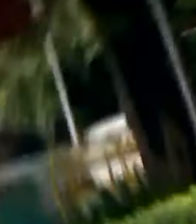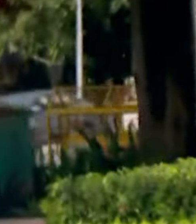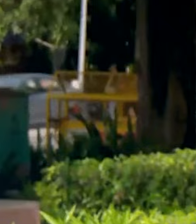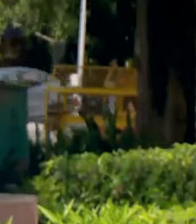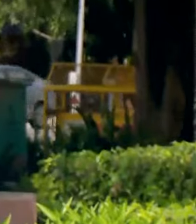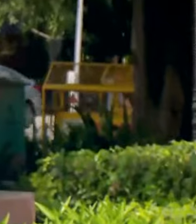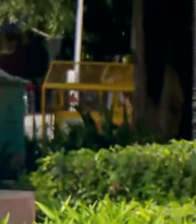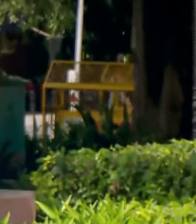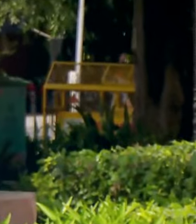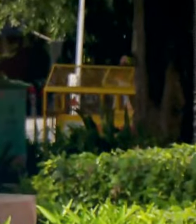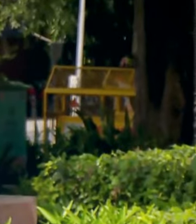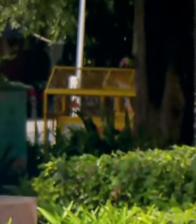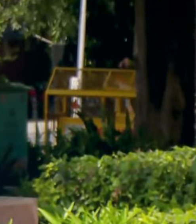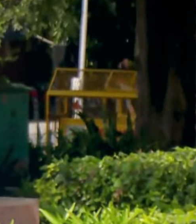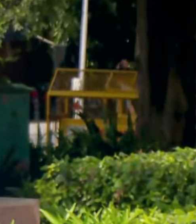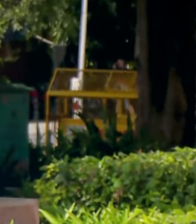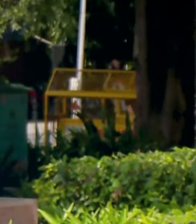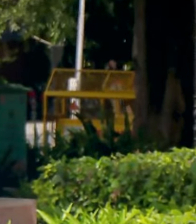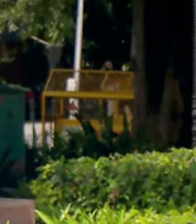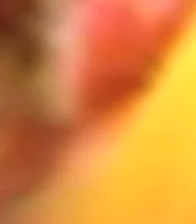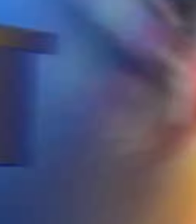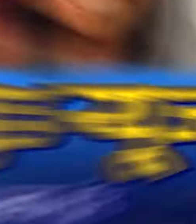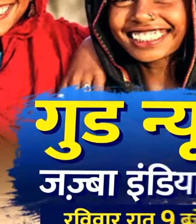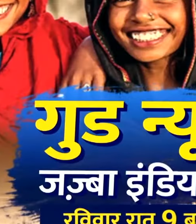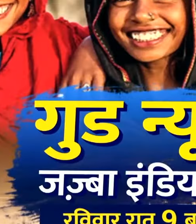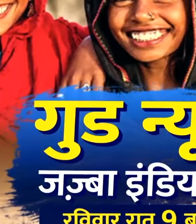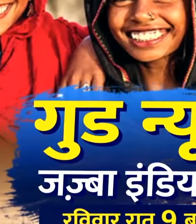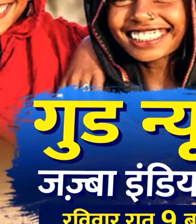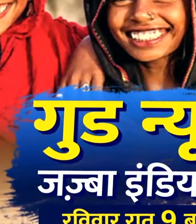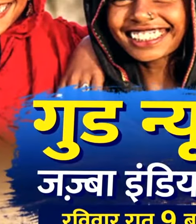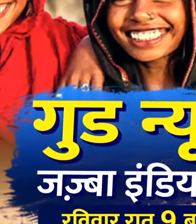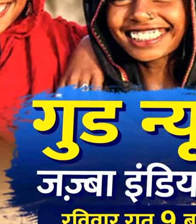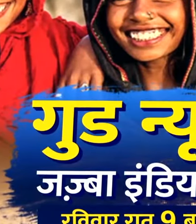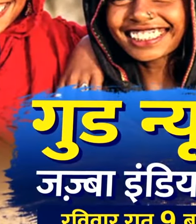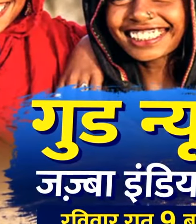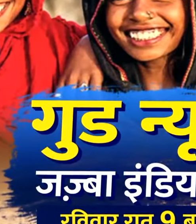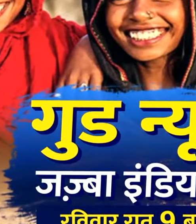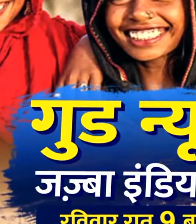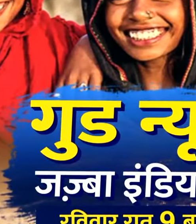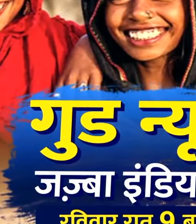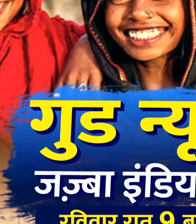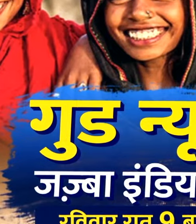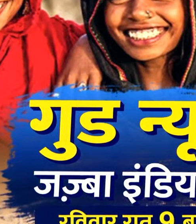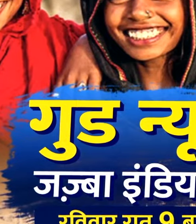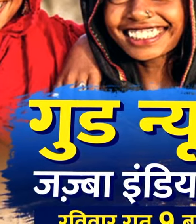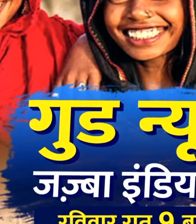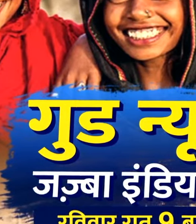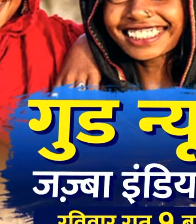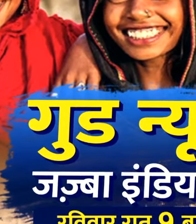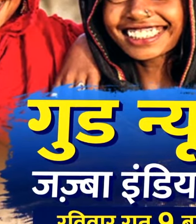होंगी और भी अच्छी खबरें देखिए मेरे साथ गुड न्यूज जर्पा इंडिया का